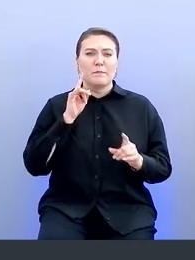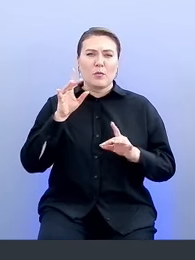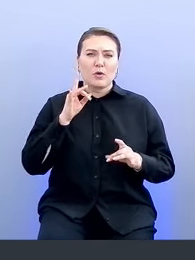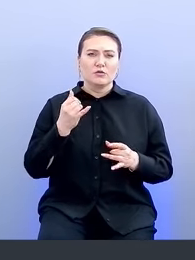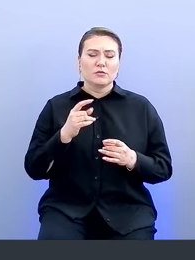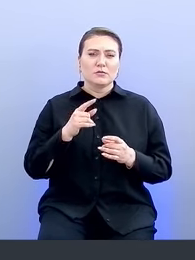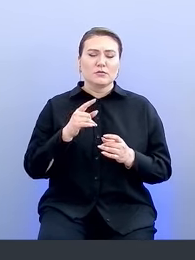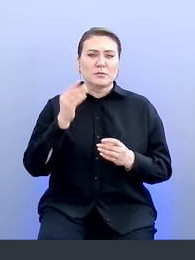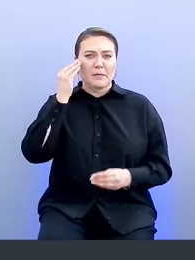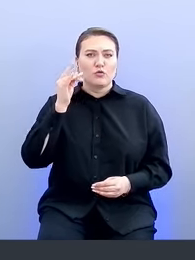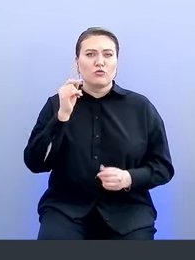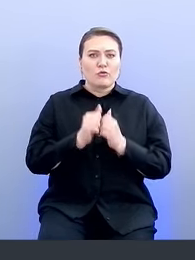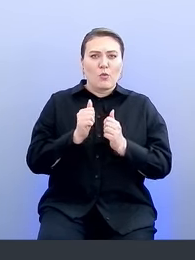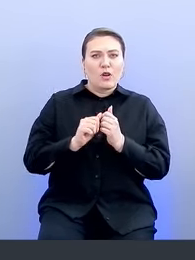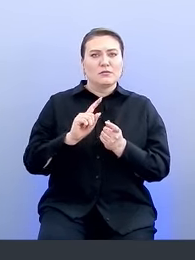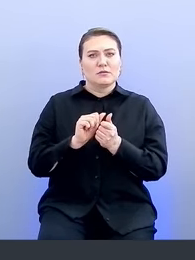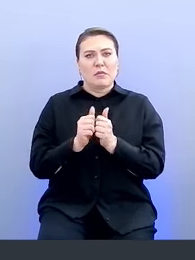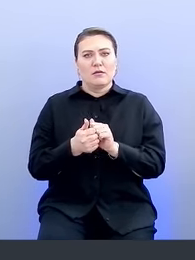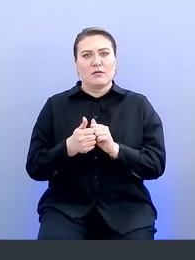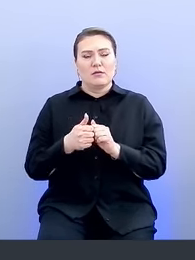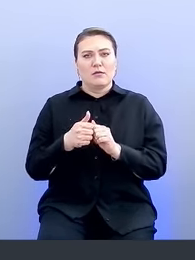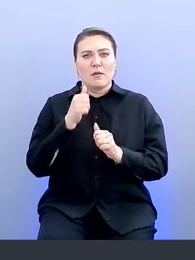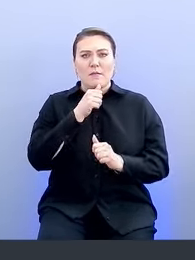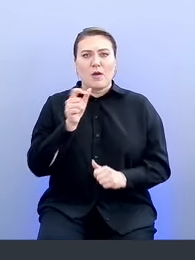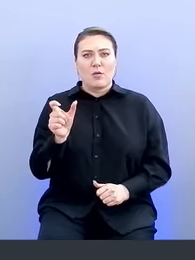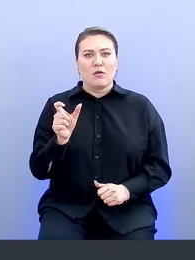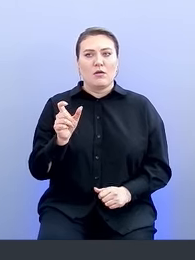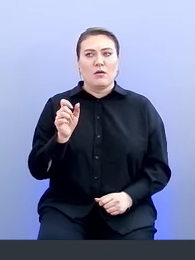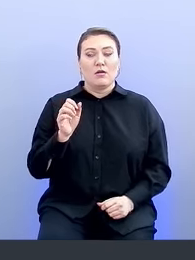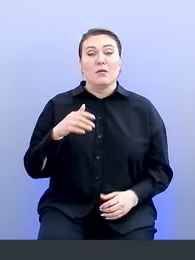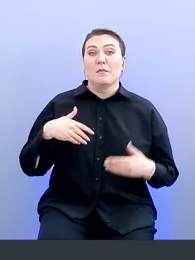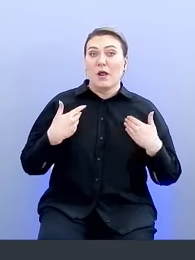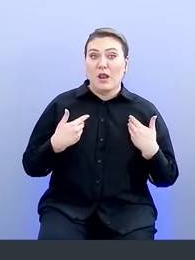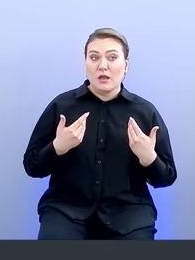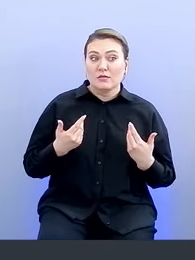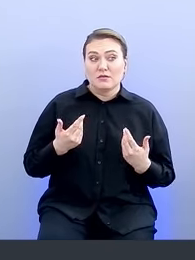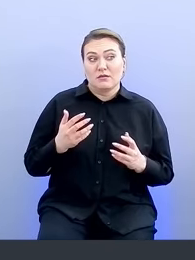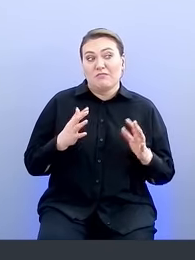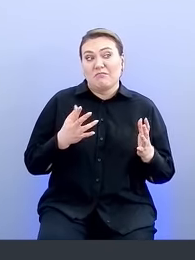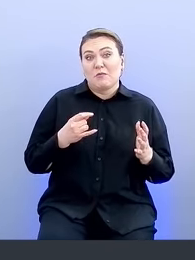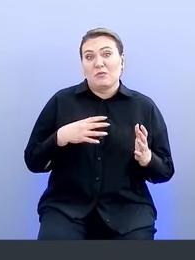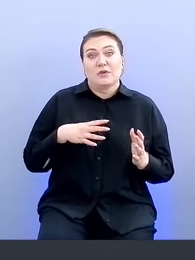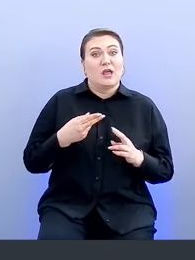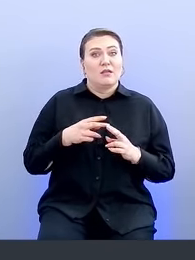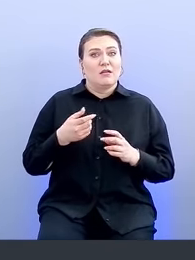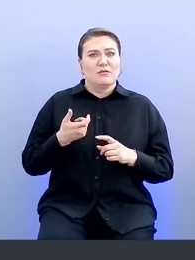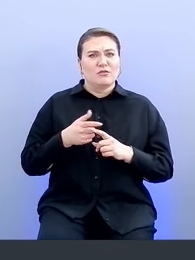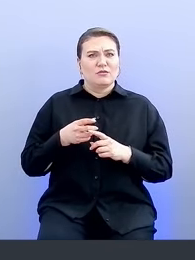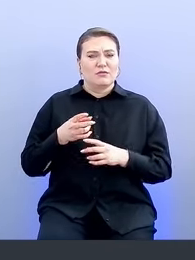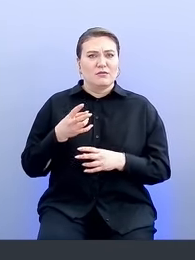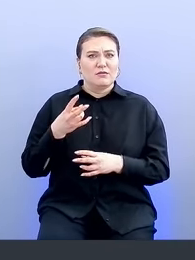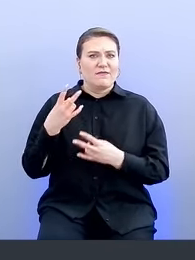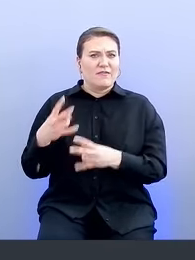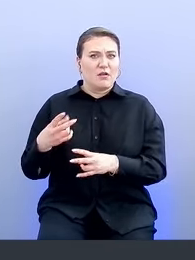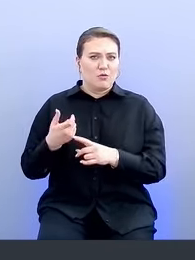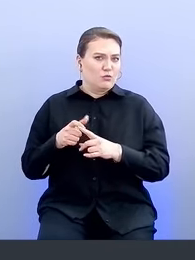регулярная смена паролей не то чтобы полезна, а возможно даже вредит. Возможно у вас есть какая-то статистика, вы проводили